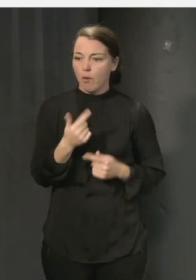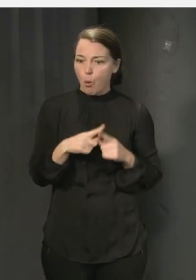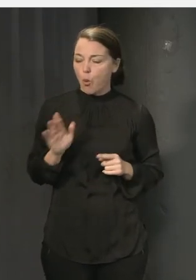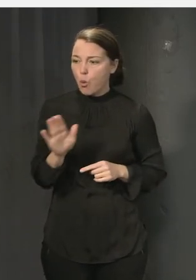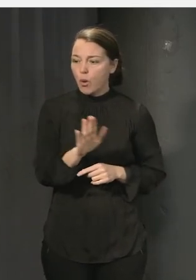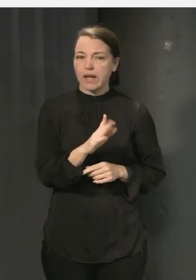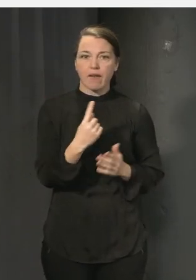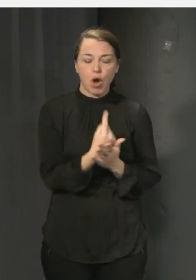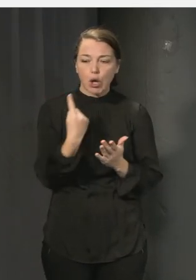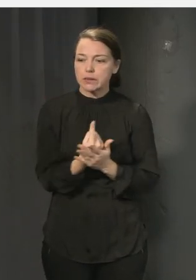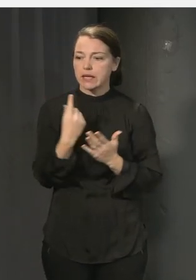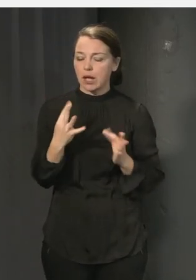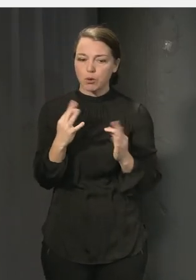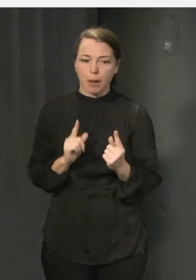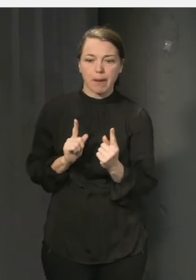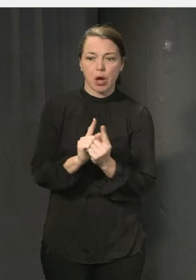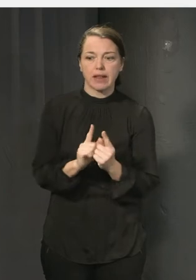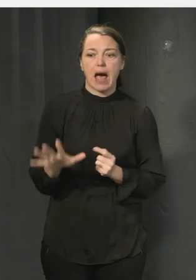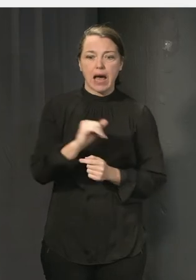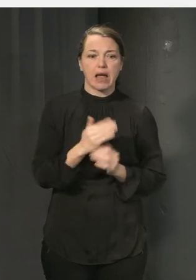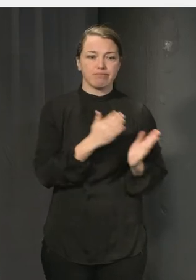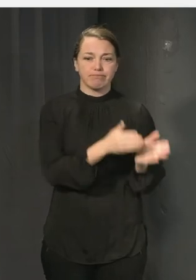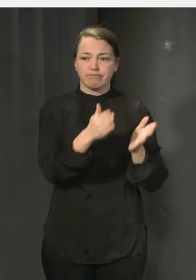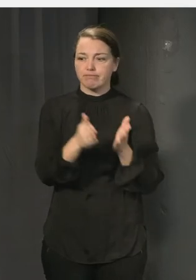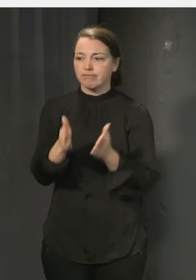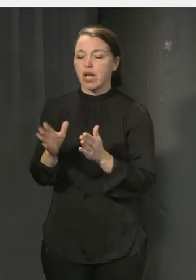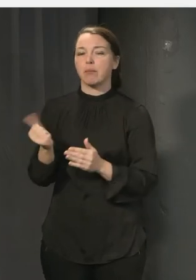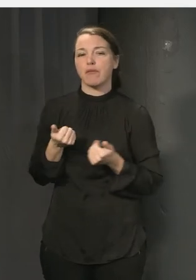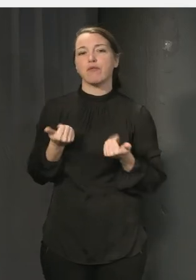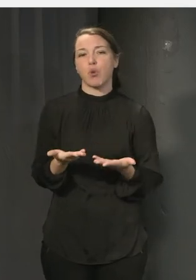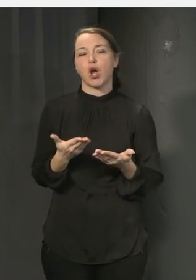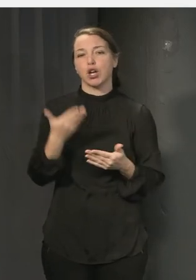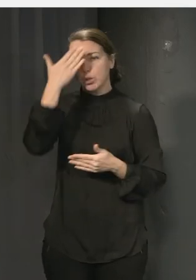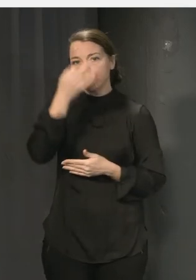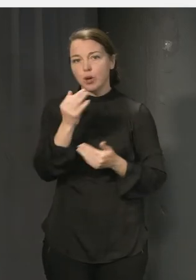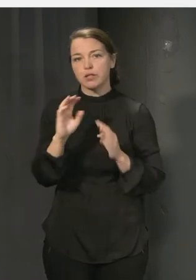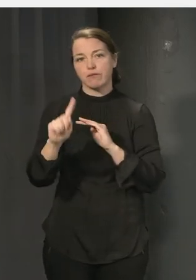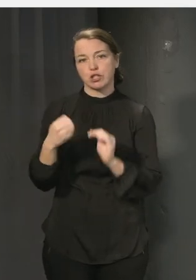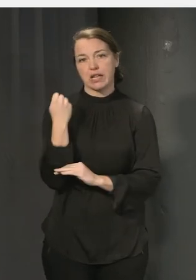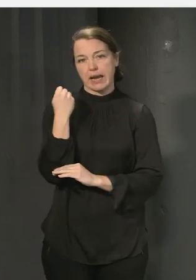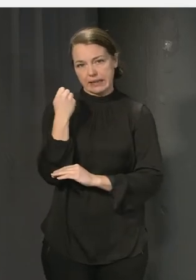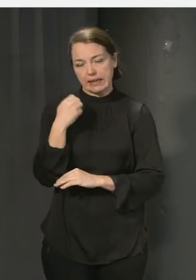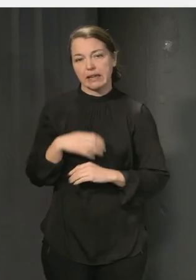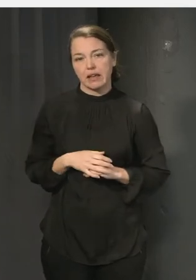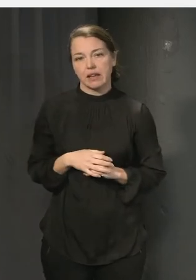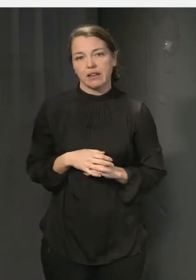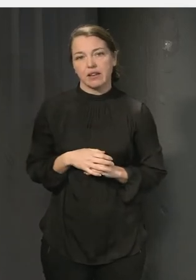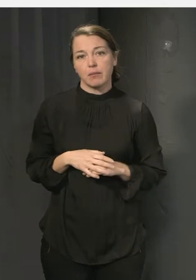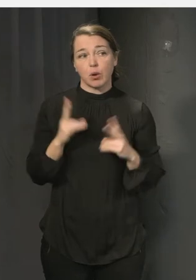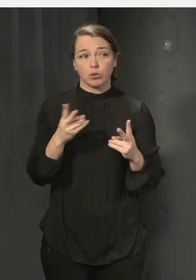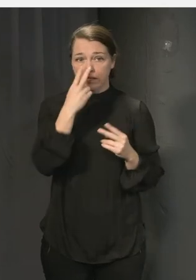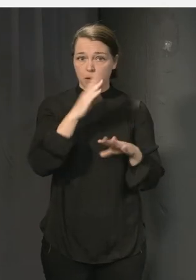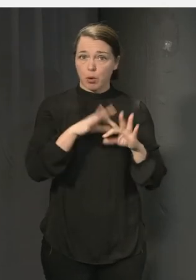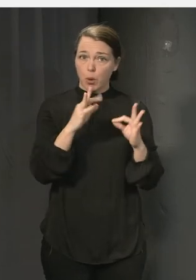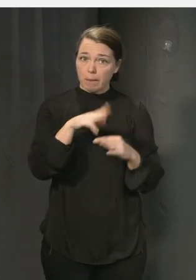många olika förutsättningar. att där behöver man jobba med kunskapsförstärkning. Men man behöver också här och naturligtvis titta på hur man utformar miljön